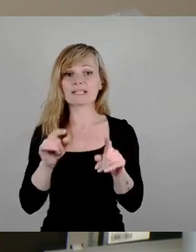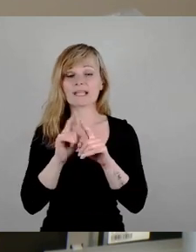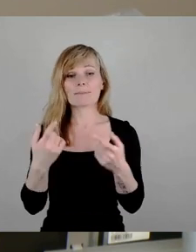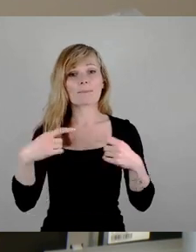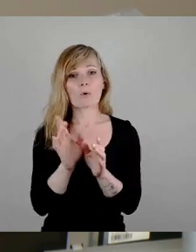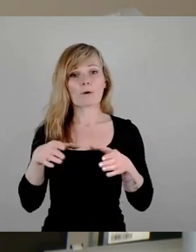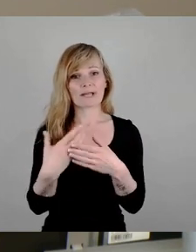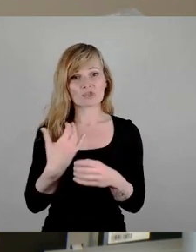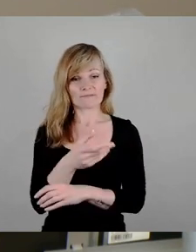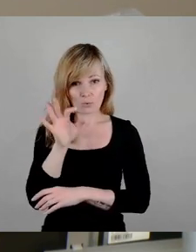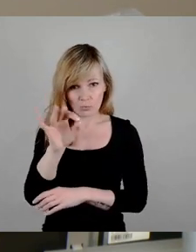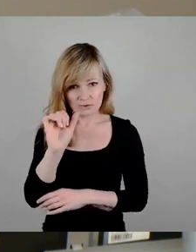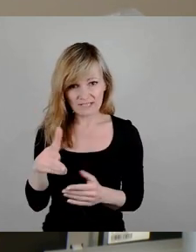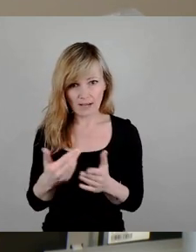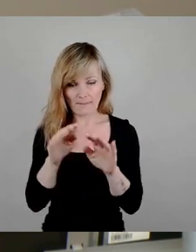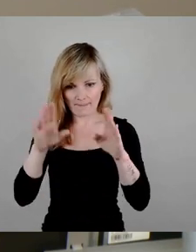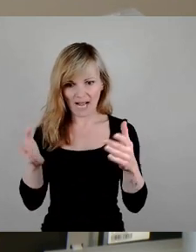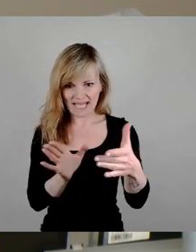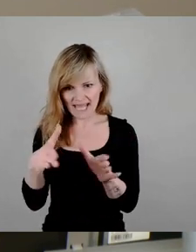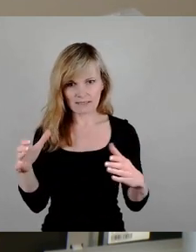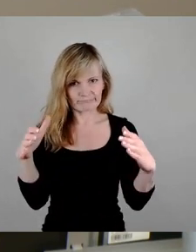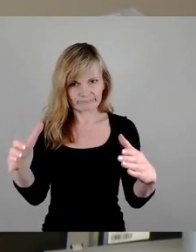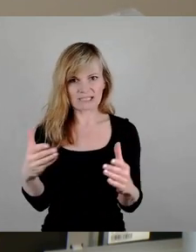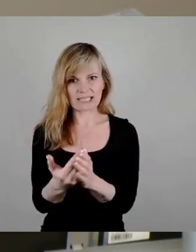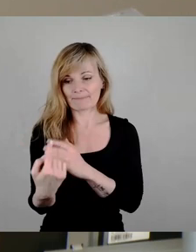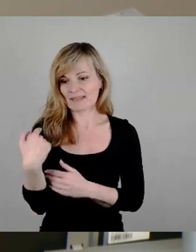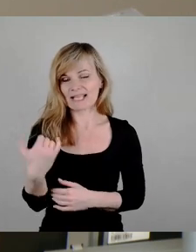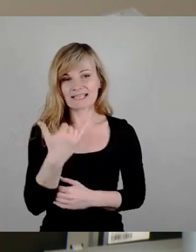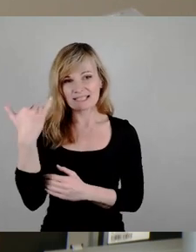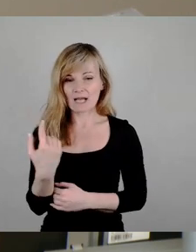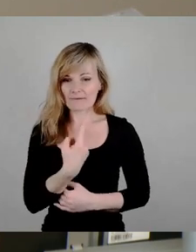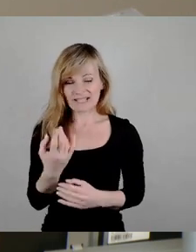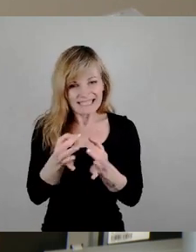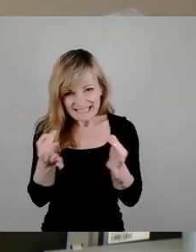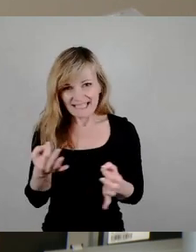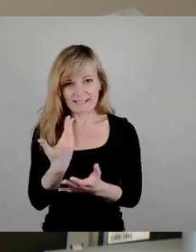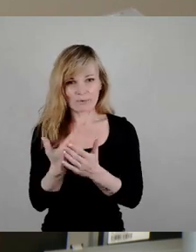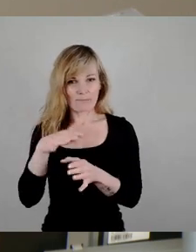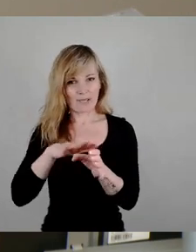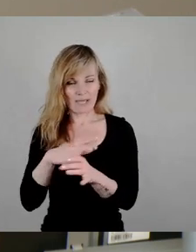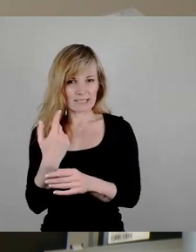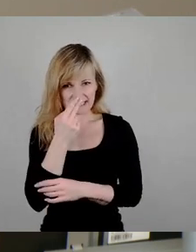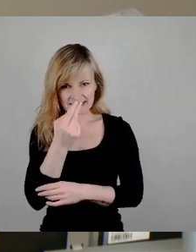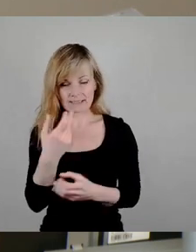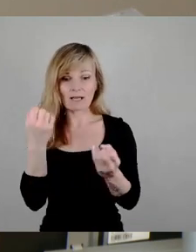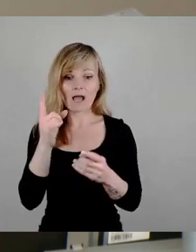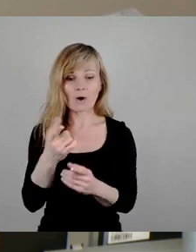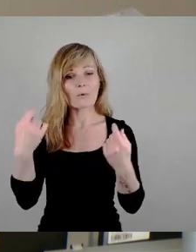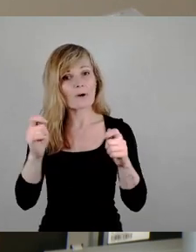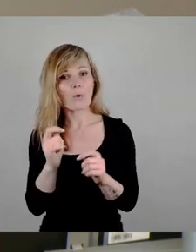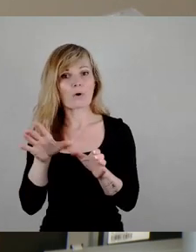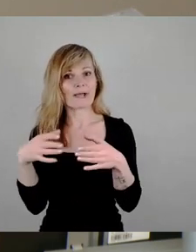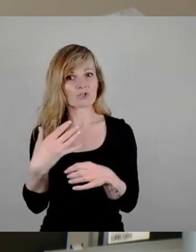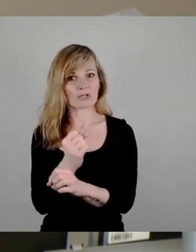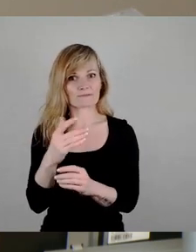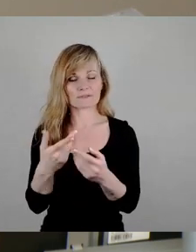mal wieder ein Paket gibt. Aber wir haben in den letzten Jahren eben so gut wie gar nichts in dem Bereich gesehen. Natürlich sind auch Baugemeinschaften jetzt vor einer ganz besonderen